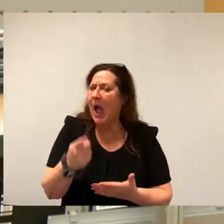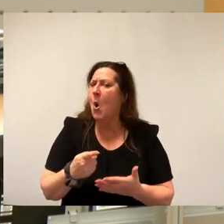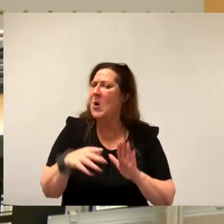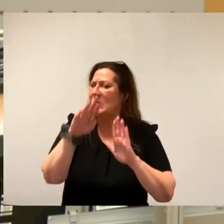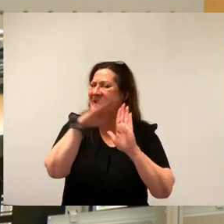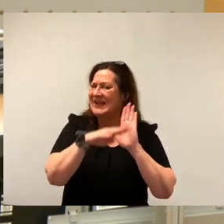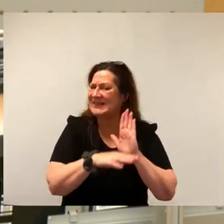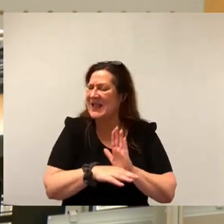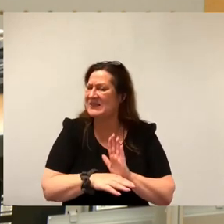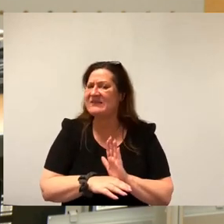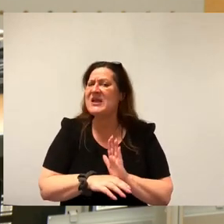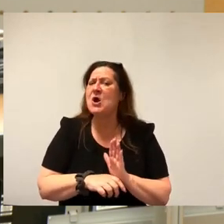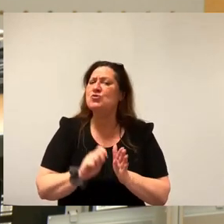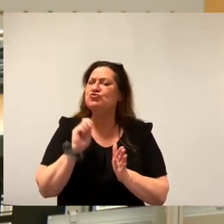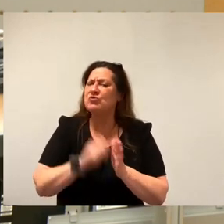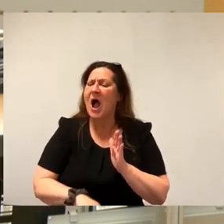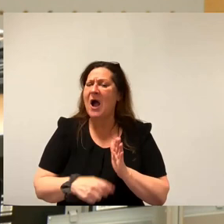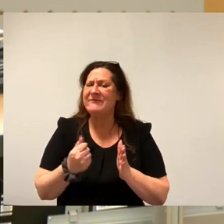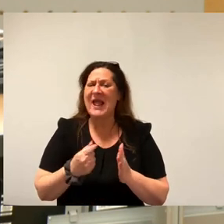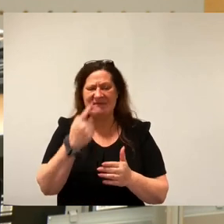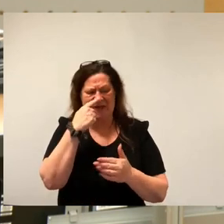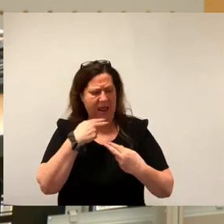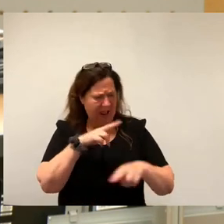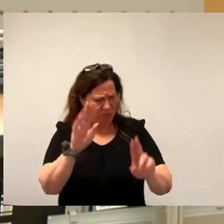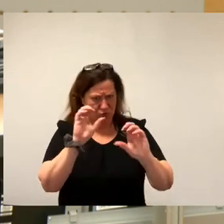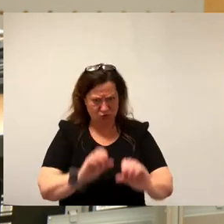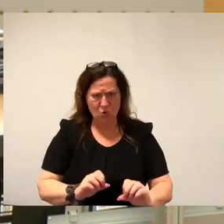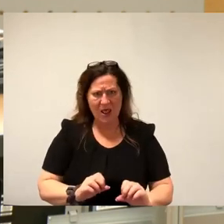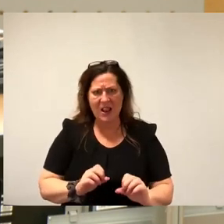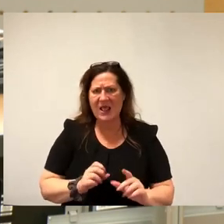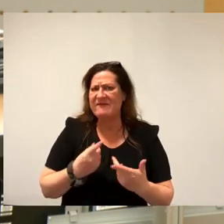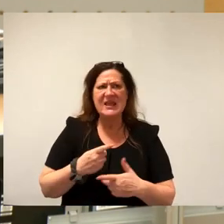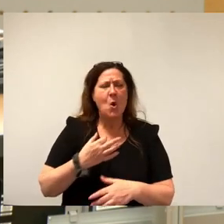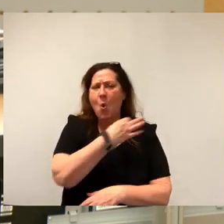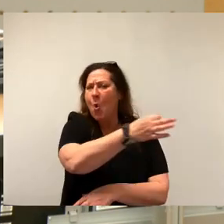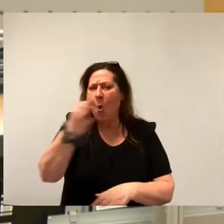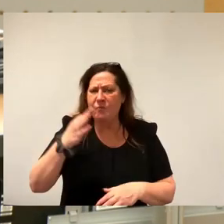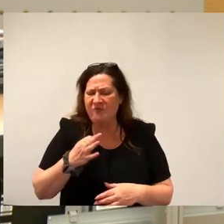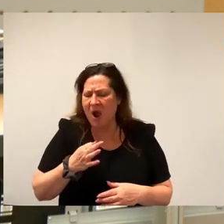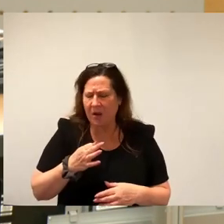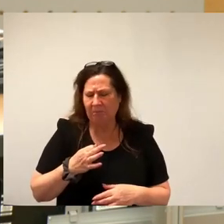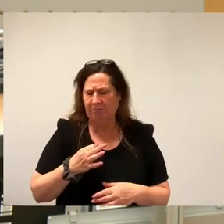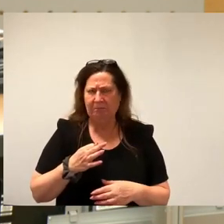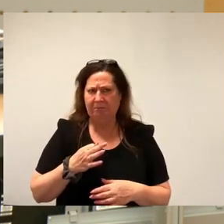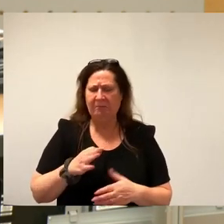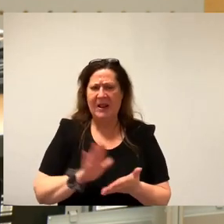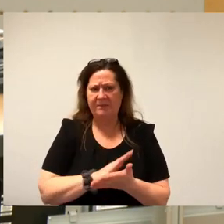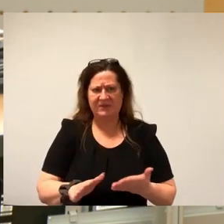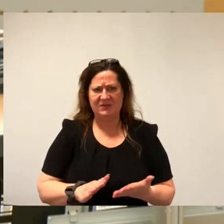Strafgeldern infolge einer Nichtantwort auf eine stichprobenartige Umfrage für bedenklich. Stellen wir uns mal vor,